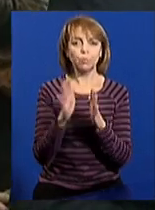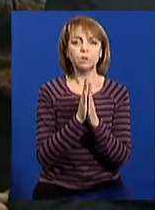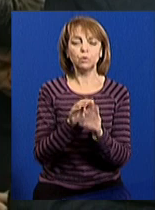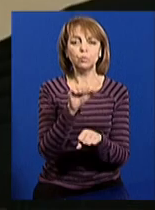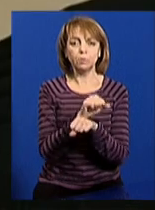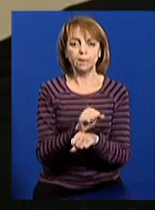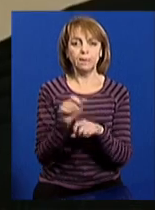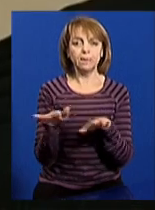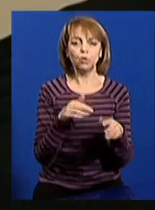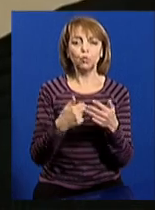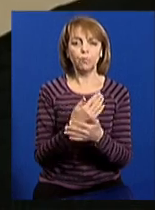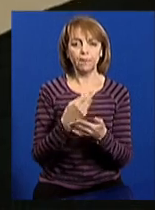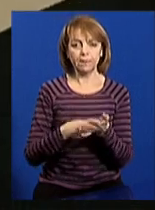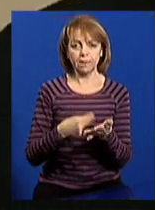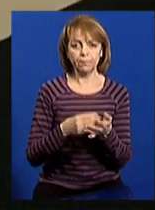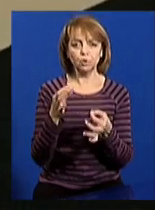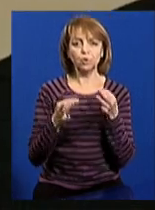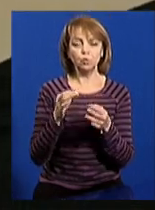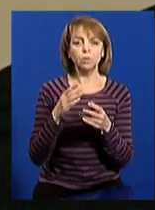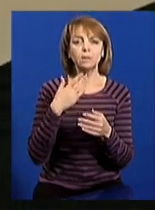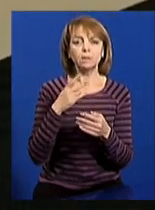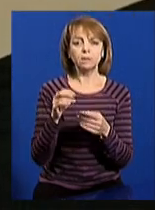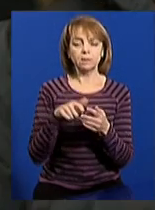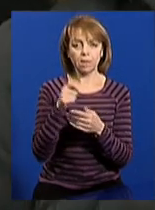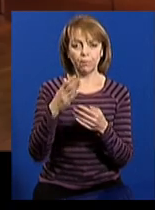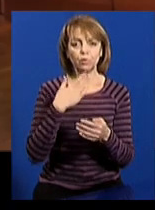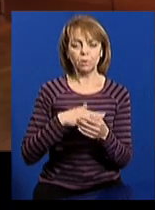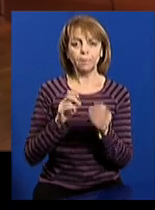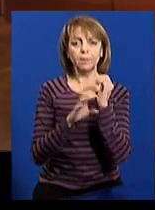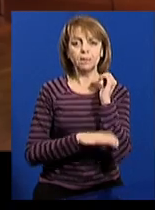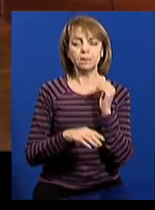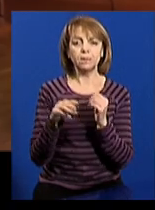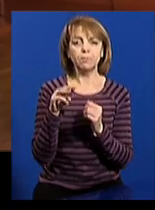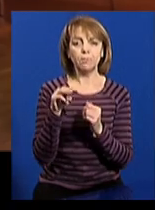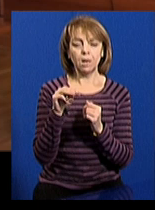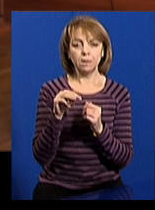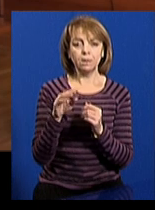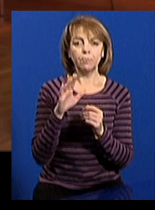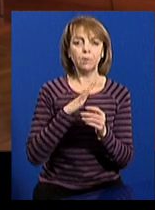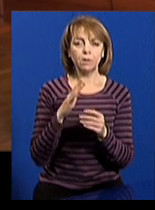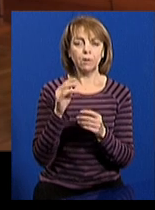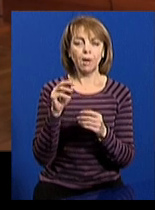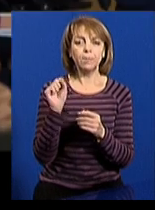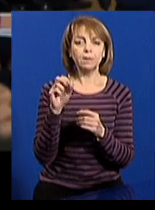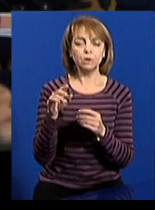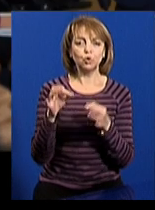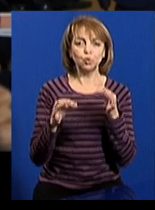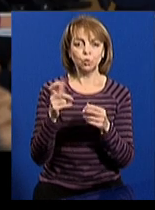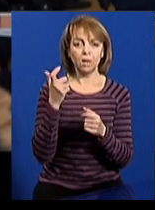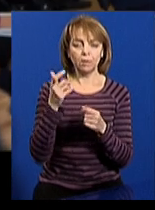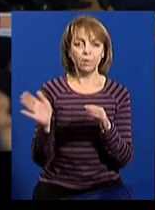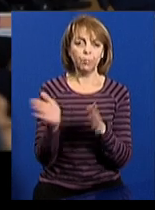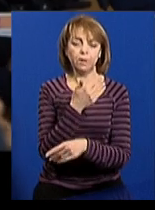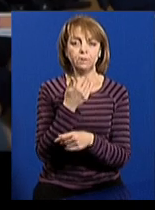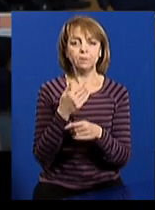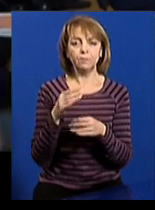зупинити дію нових тарифів. Суд заяву задовольнив. Наприкінці березня апеляційний адміністративний суд Харкова відхилив апеляційні